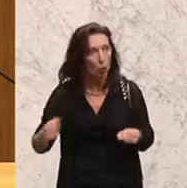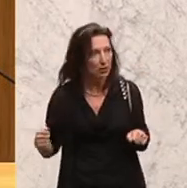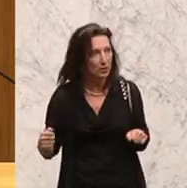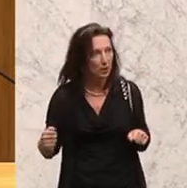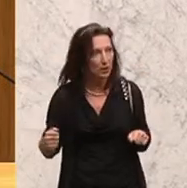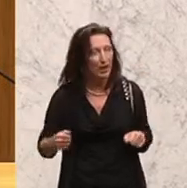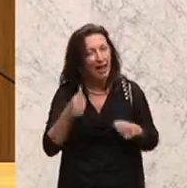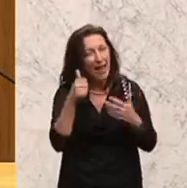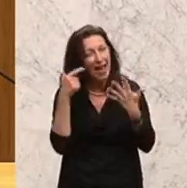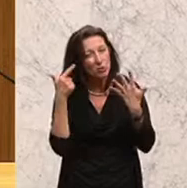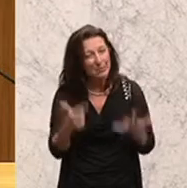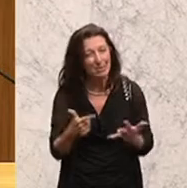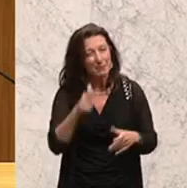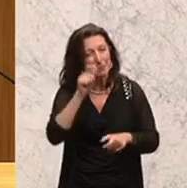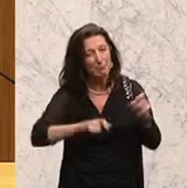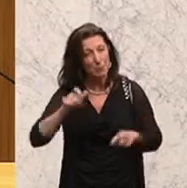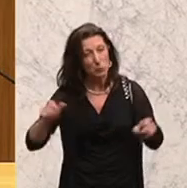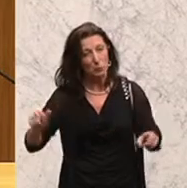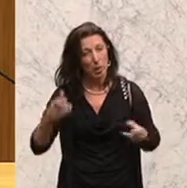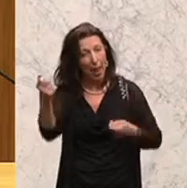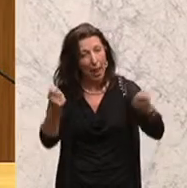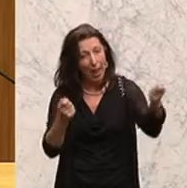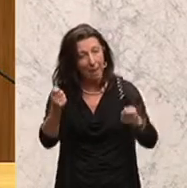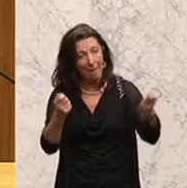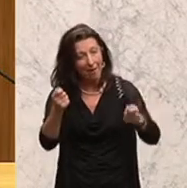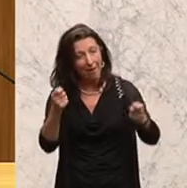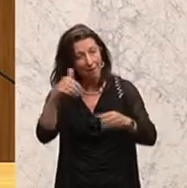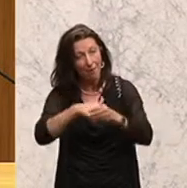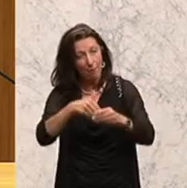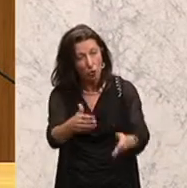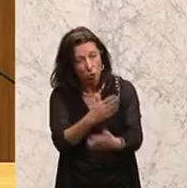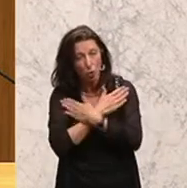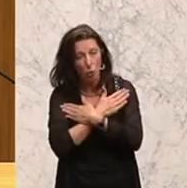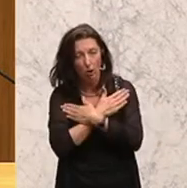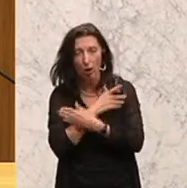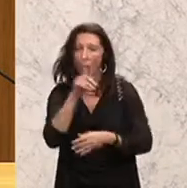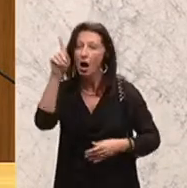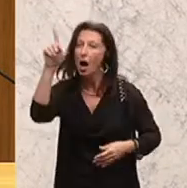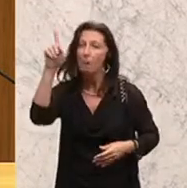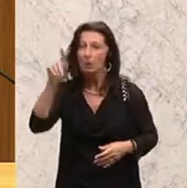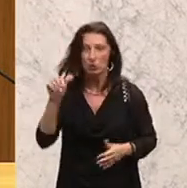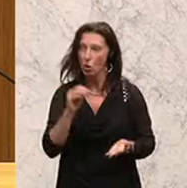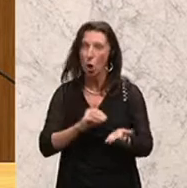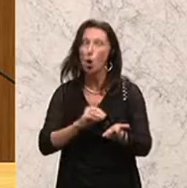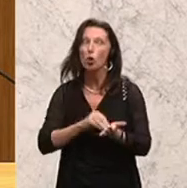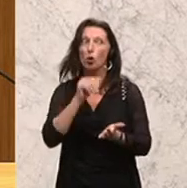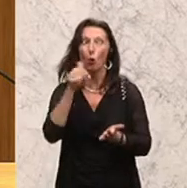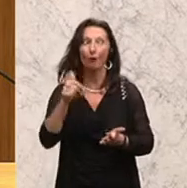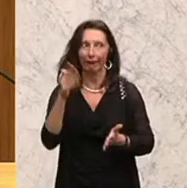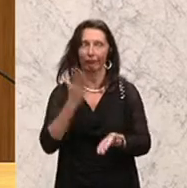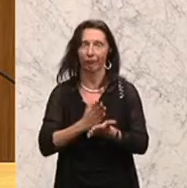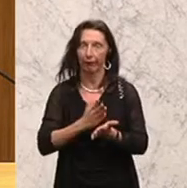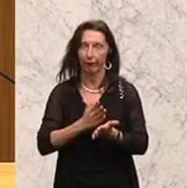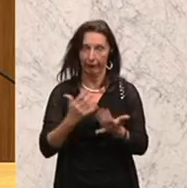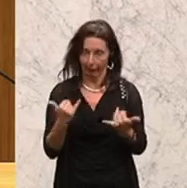71 Menschen getötet aus dem Laster. Und ich sage, das ist nur die Overtür. Sie liegen heute